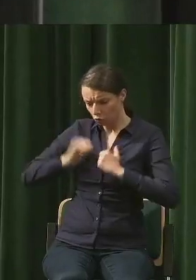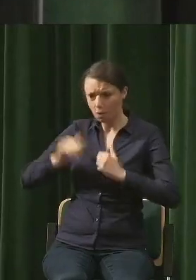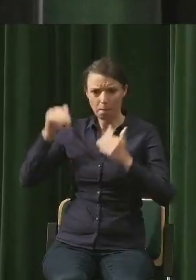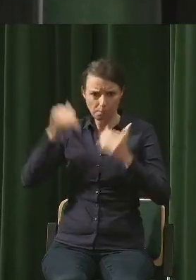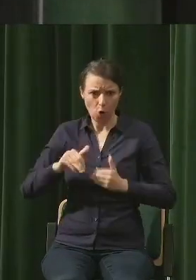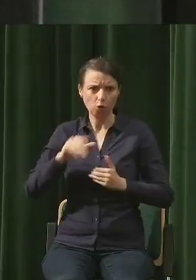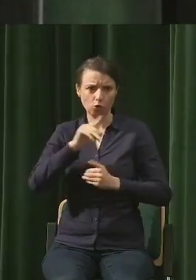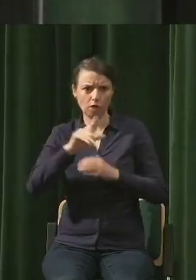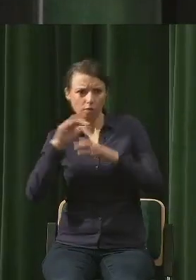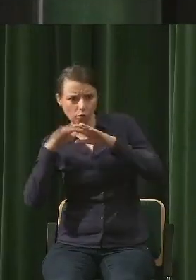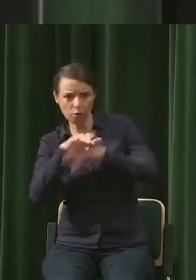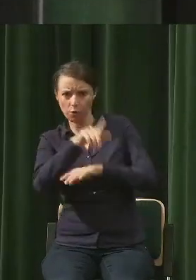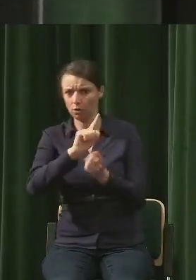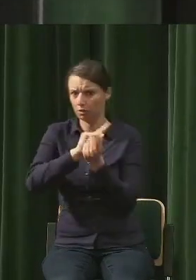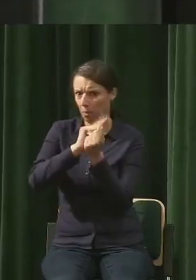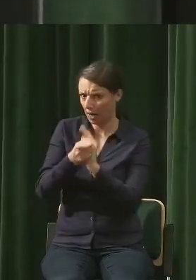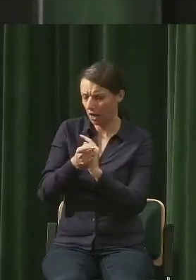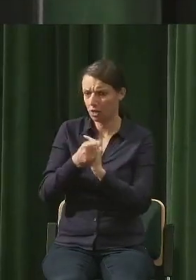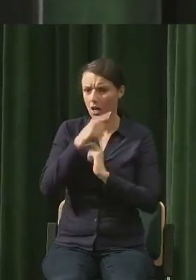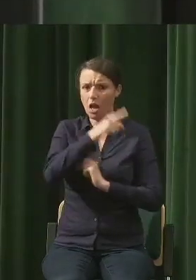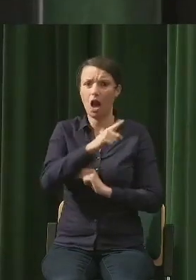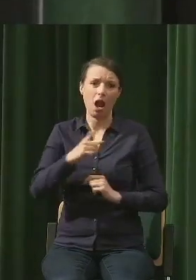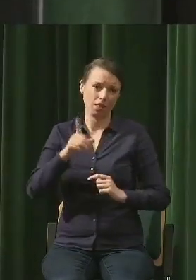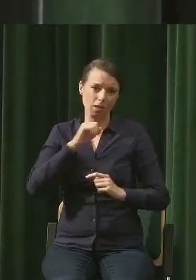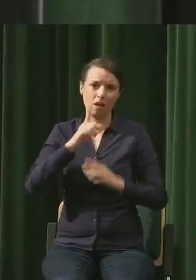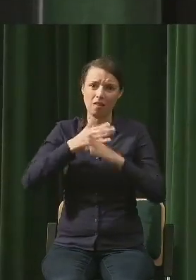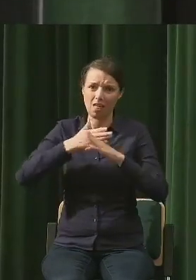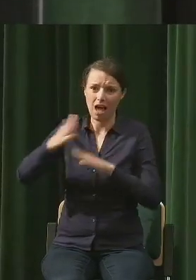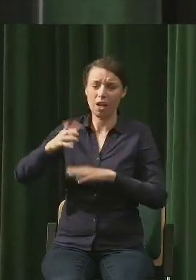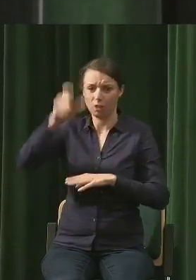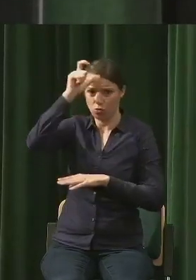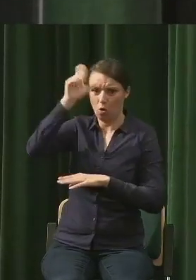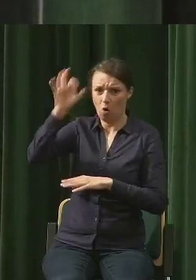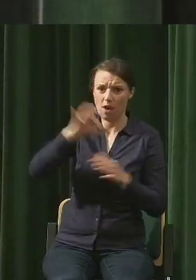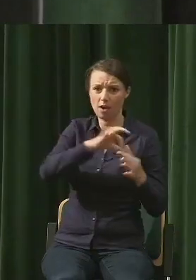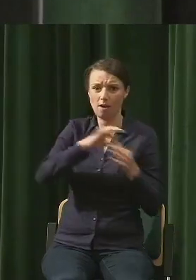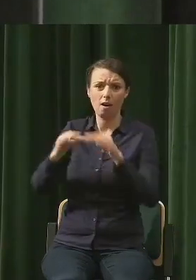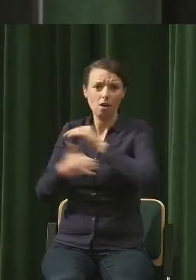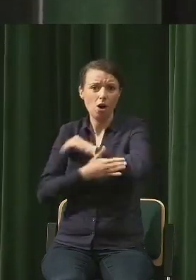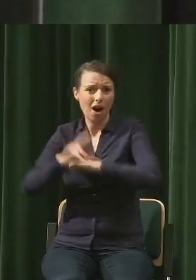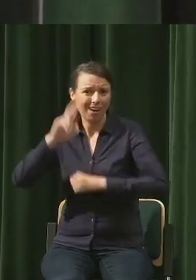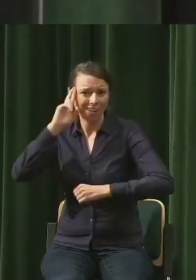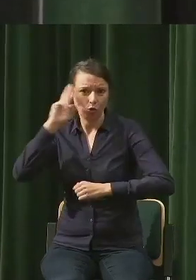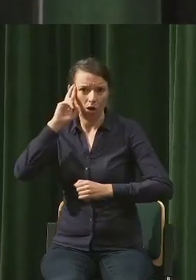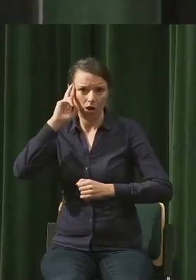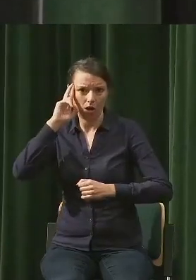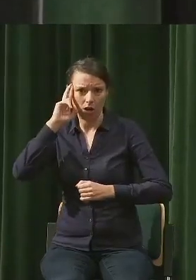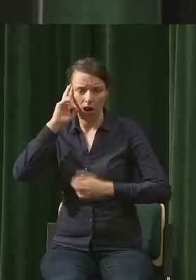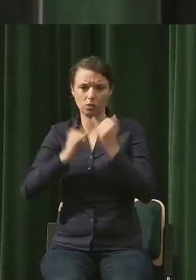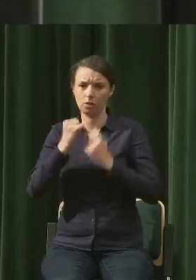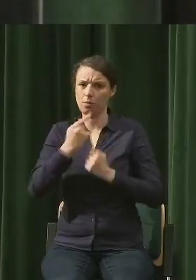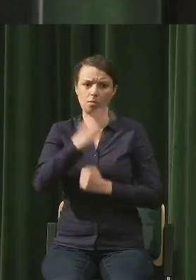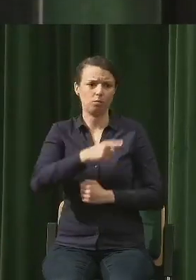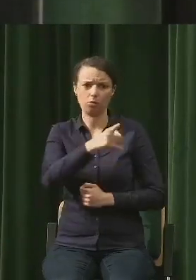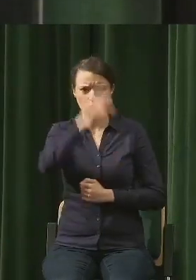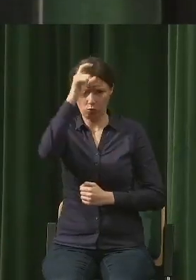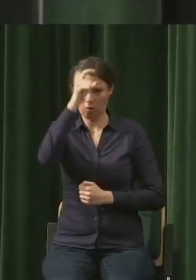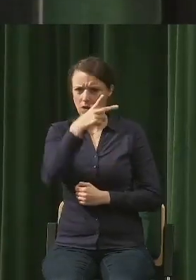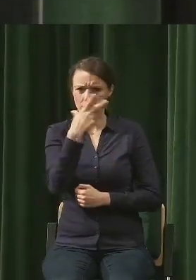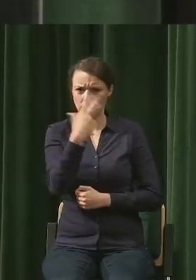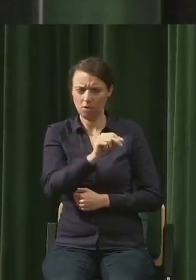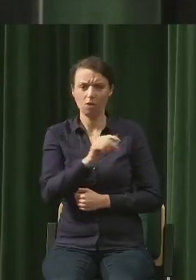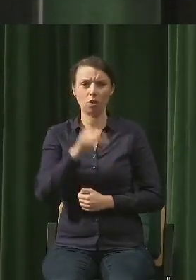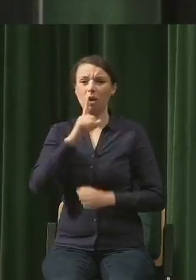zgodził się, ale człowiek nadal jest racjonalny w swoich decyzjach. No jeśli oczywiście powiemy, że nie jest, no to cała ekonomia traci sens, dlatego, że